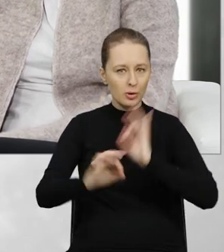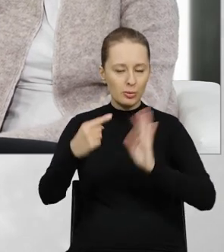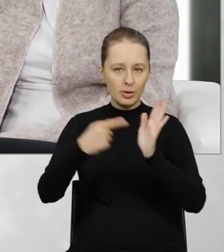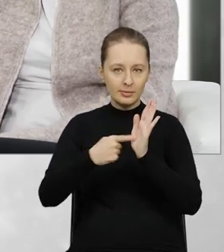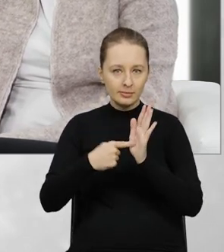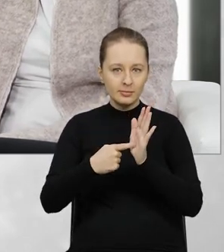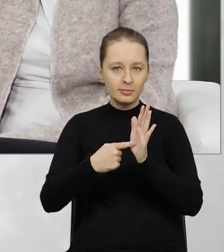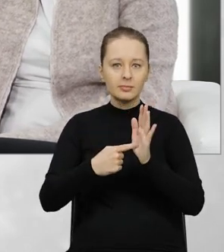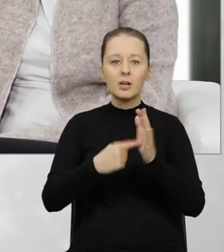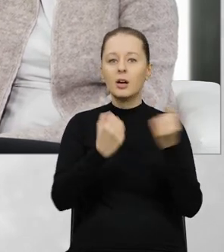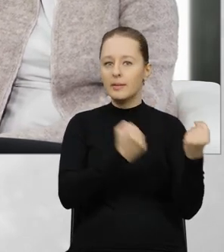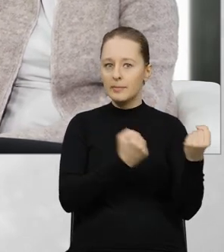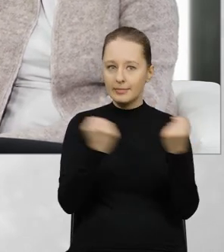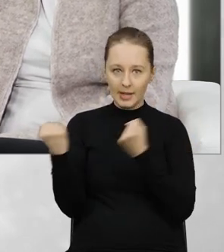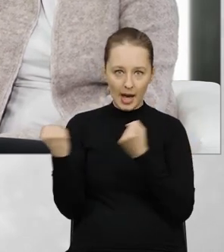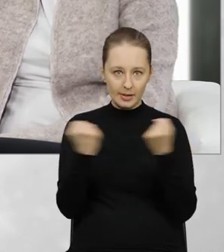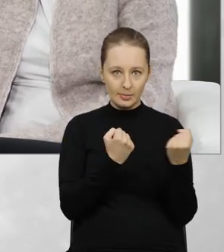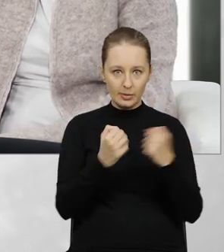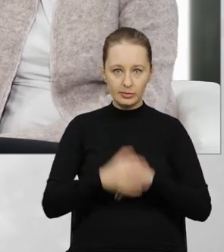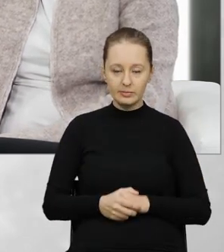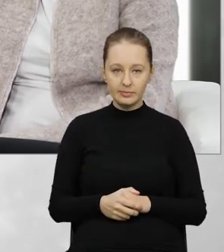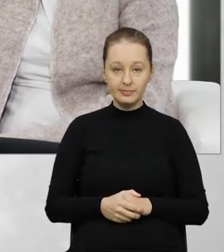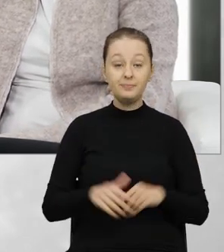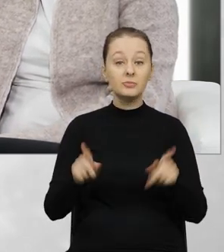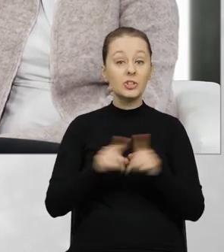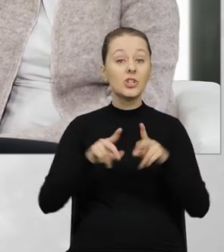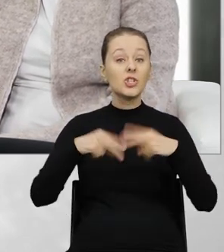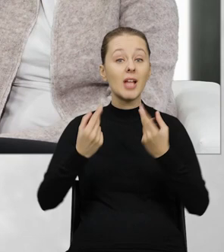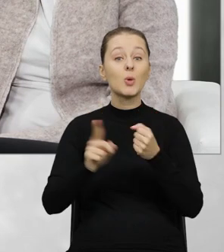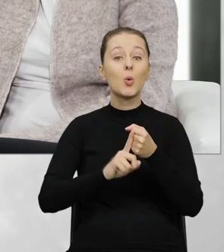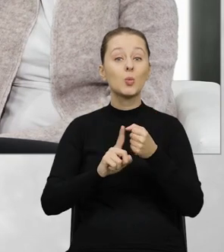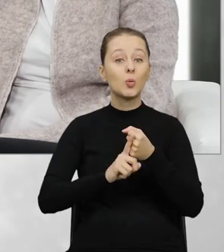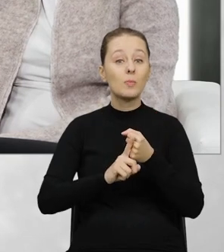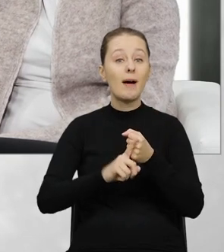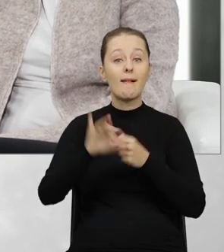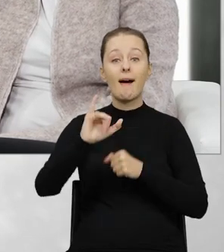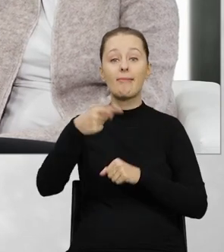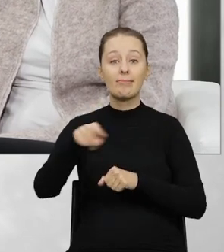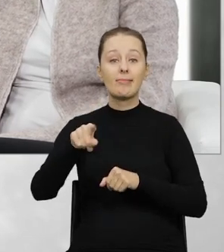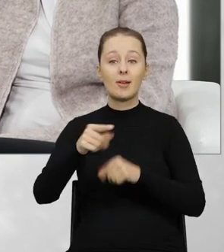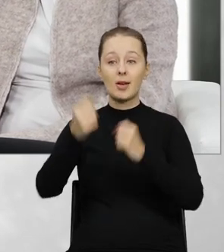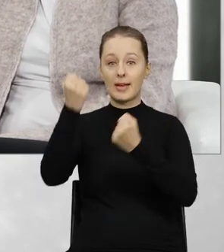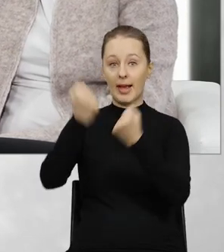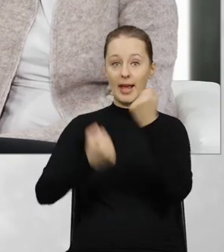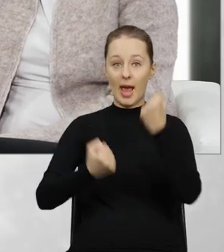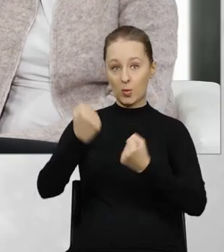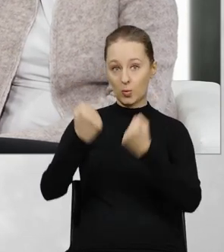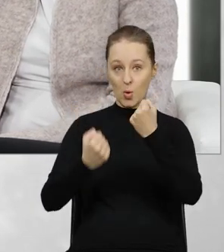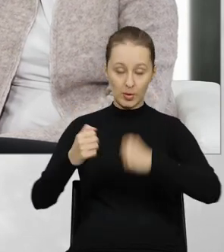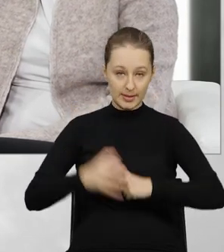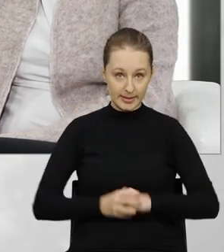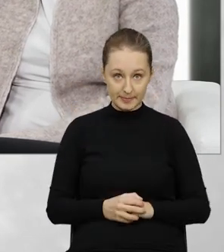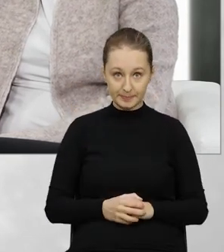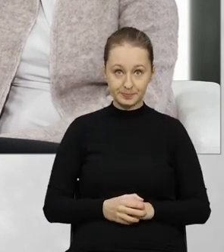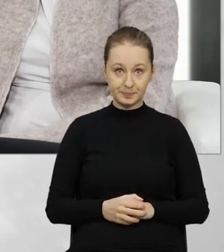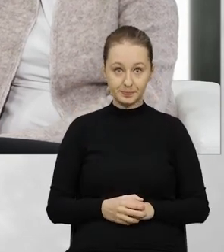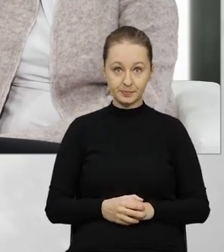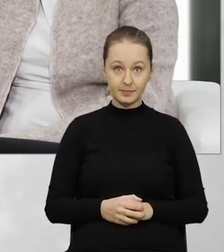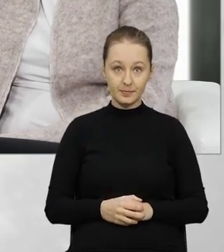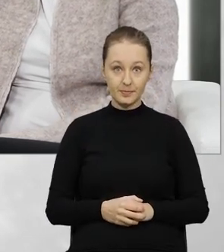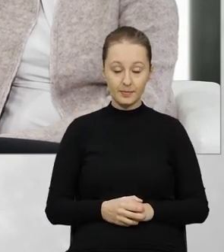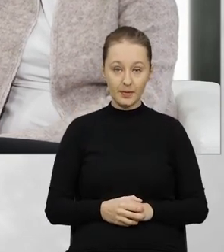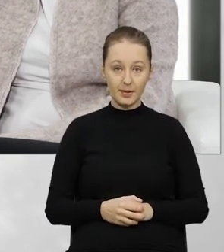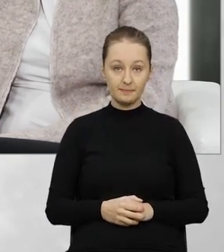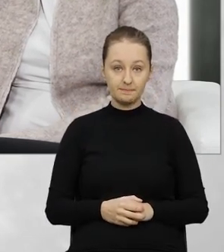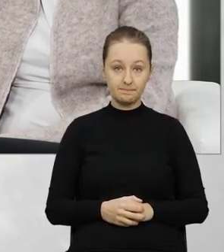związane z przewozem i przekazuje numer referencyjny kierującemu. I podmiot odbierający,